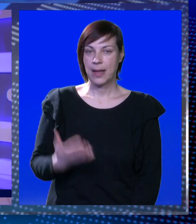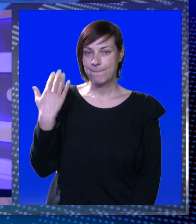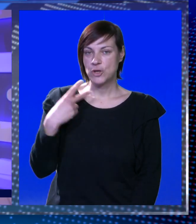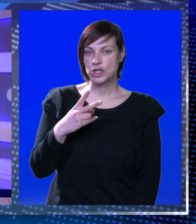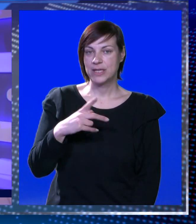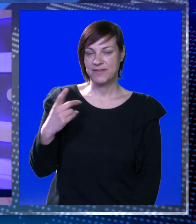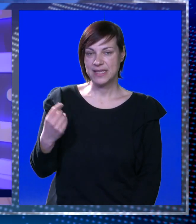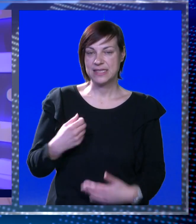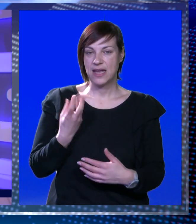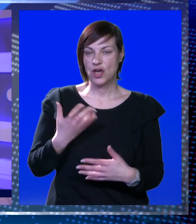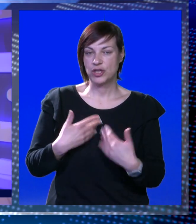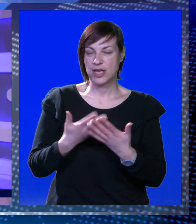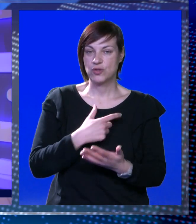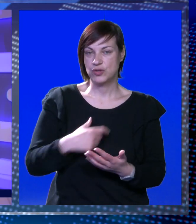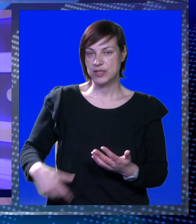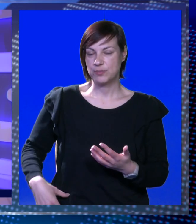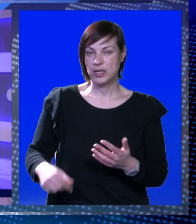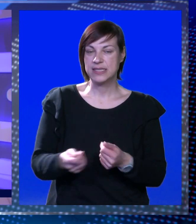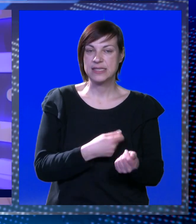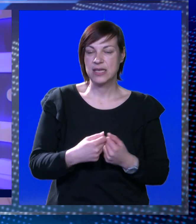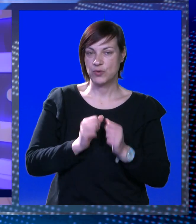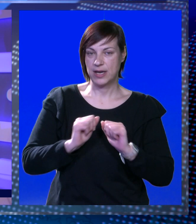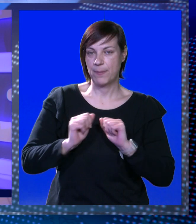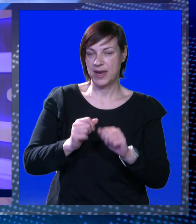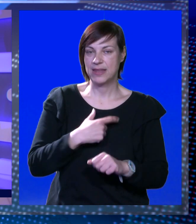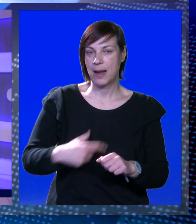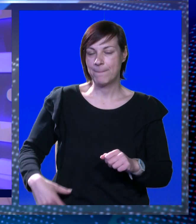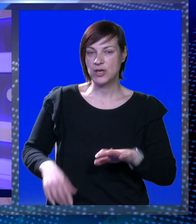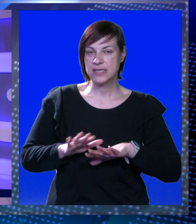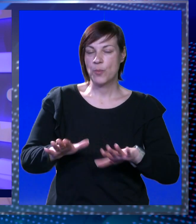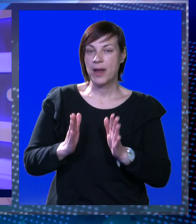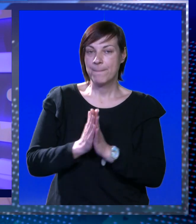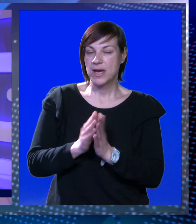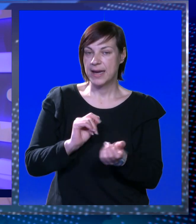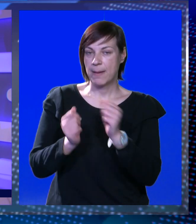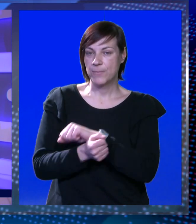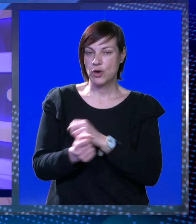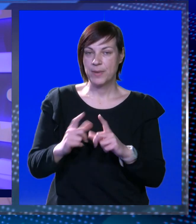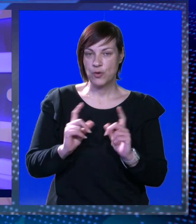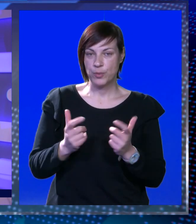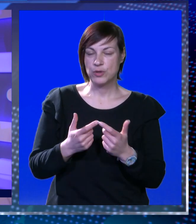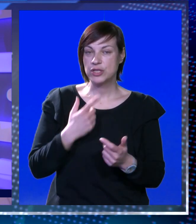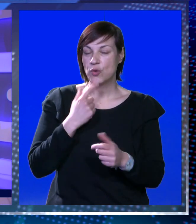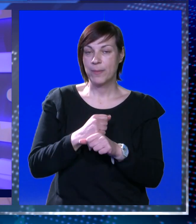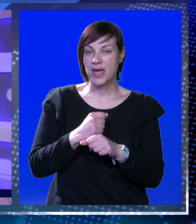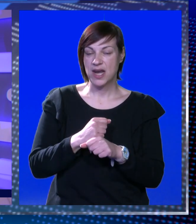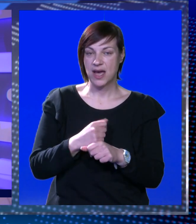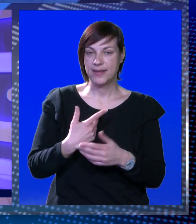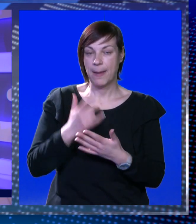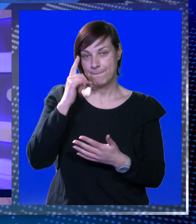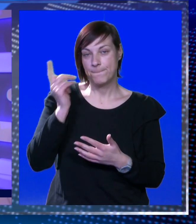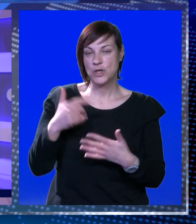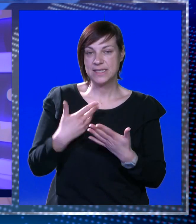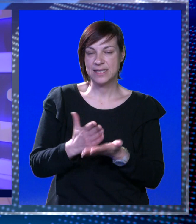Prošlo je 20 dana od kako su iz Policijske udruge branitelja Policijske uprave apelirali na promjenu prostoru kojima radi i djeluju.